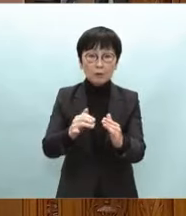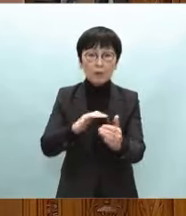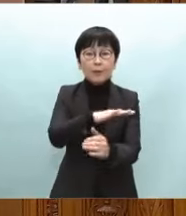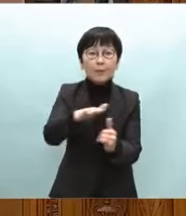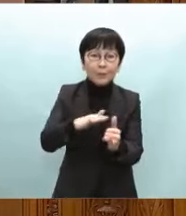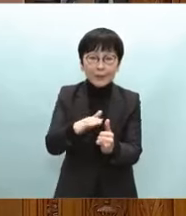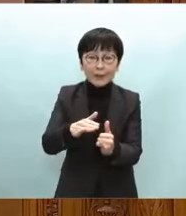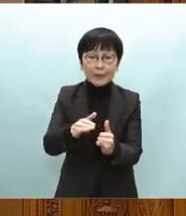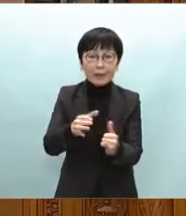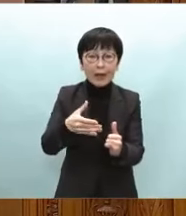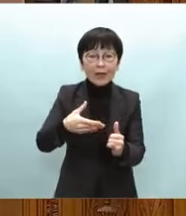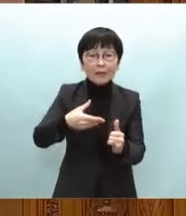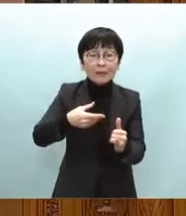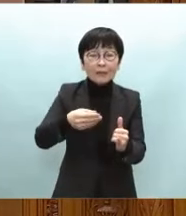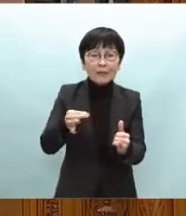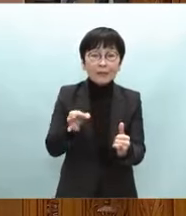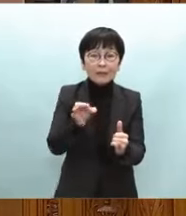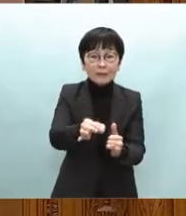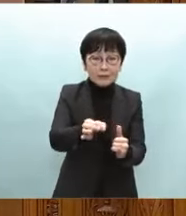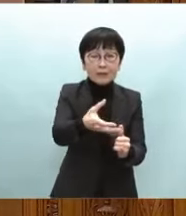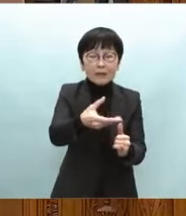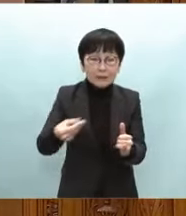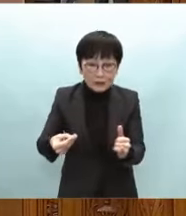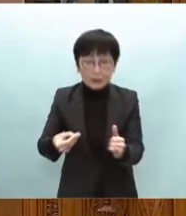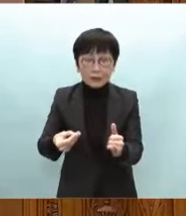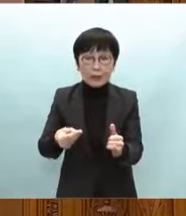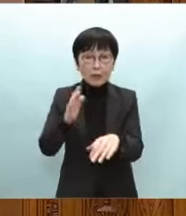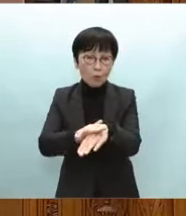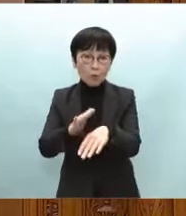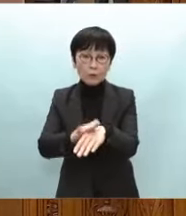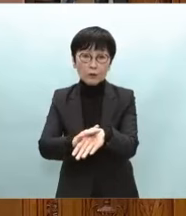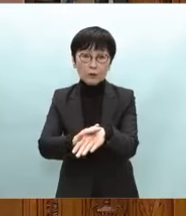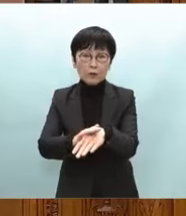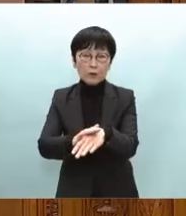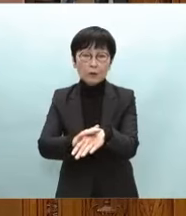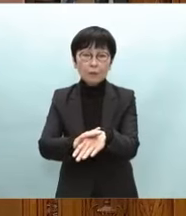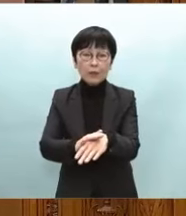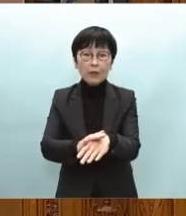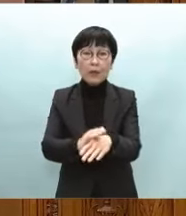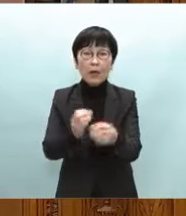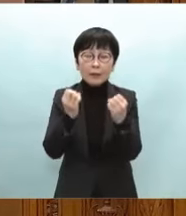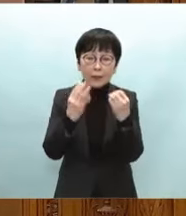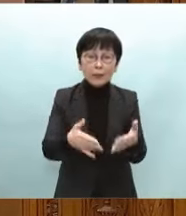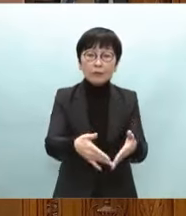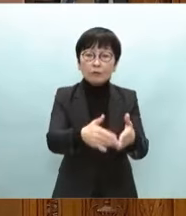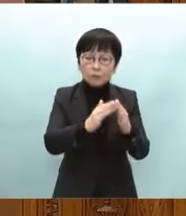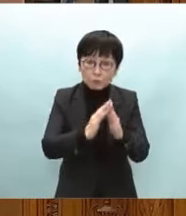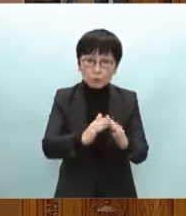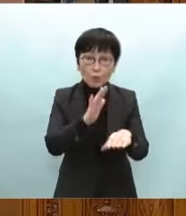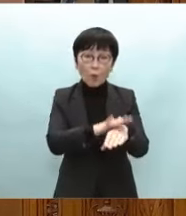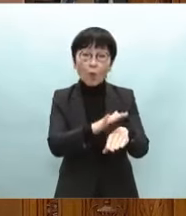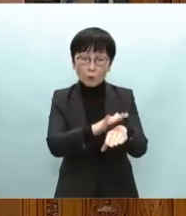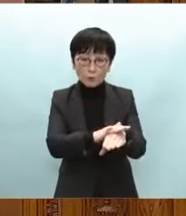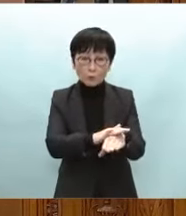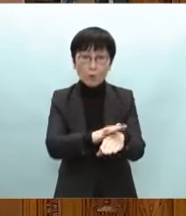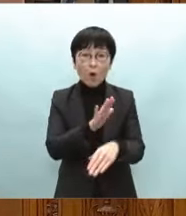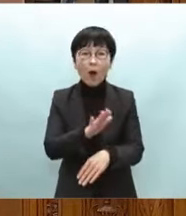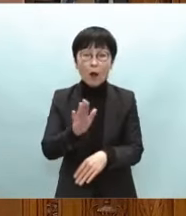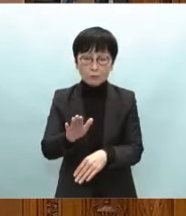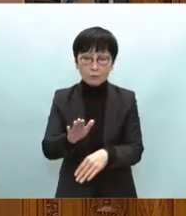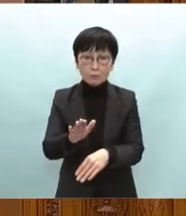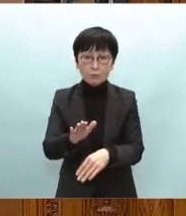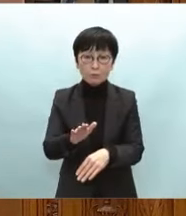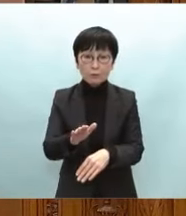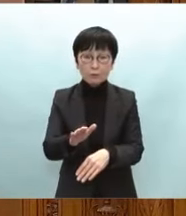賃貸住宅を借り上げる方式や新たに建設する方式等があり被災者